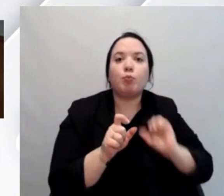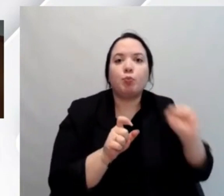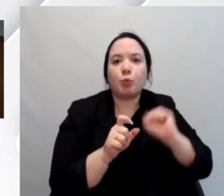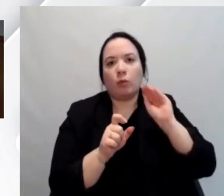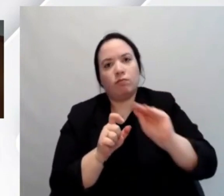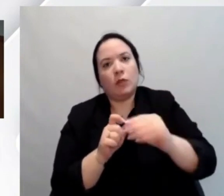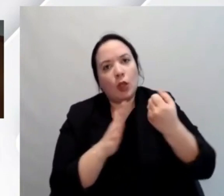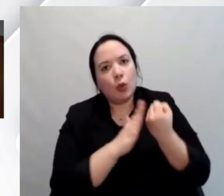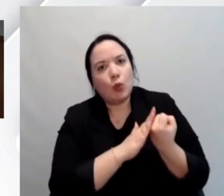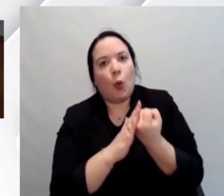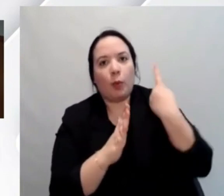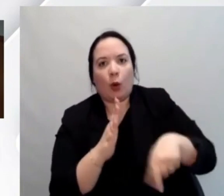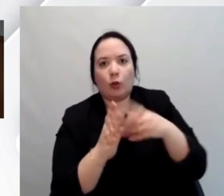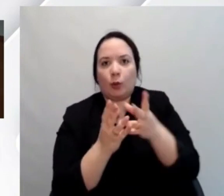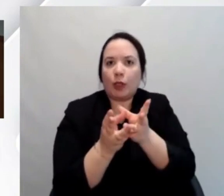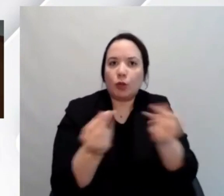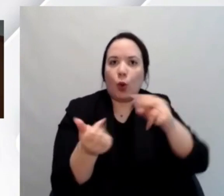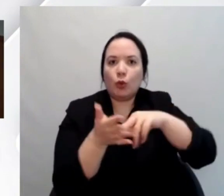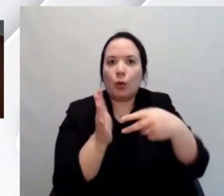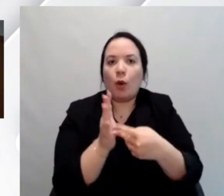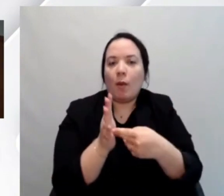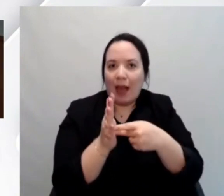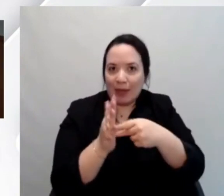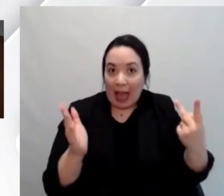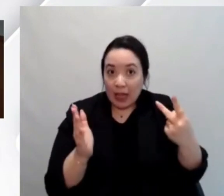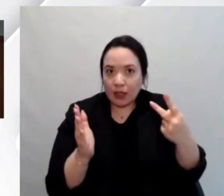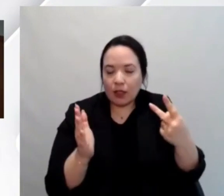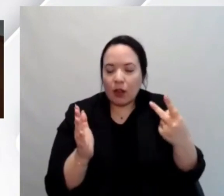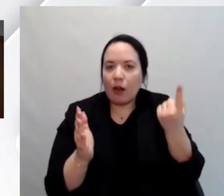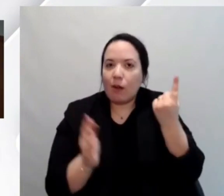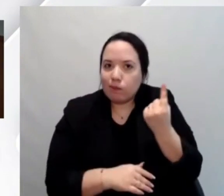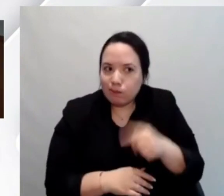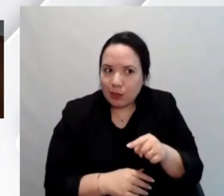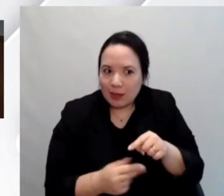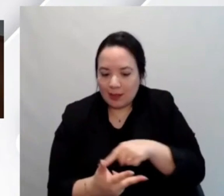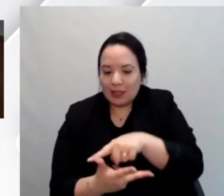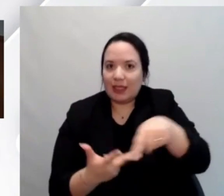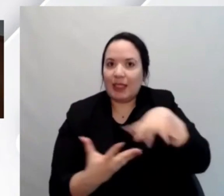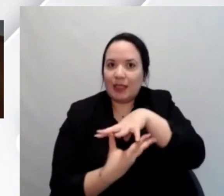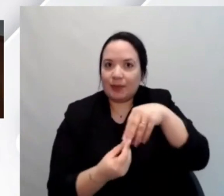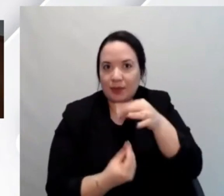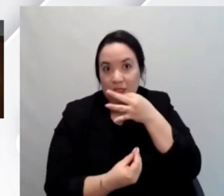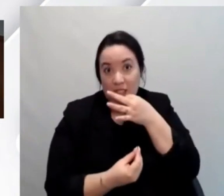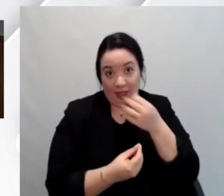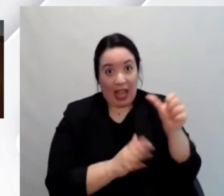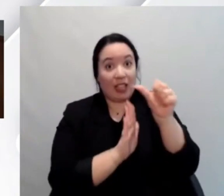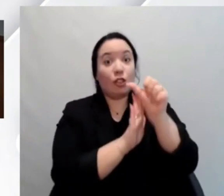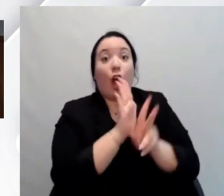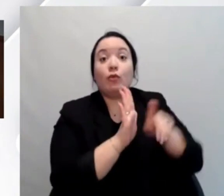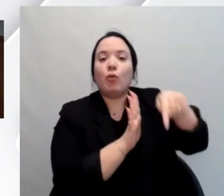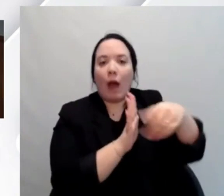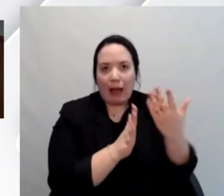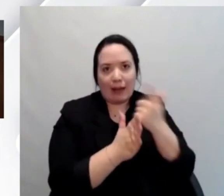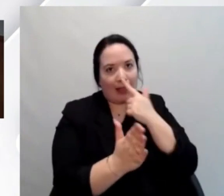source, nella risoluzione di problemi tecnici. Quindi i tre elementi sono conformità del software, strumenti per produrre